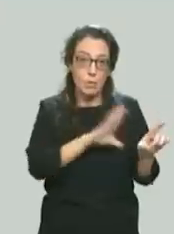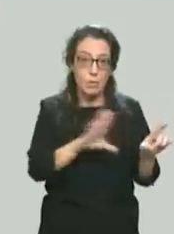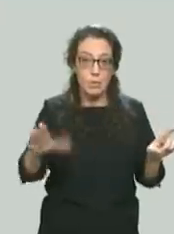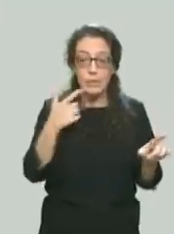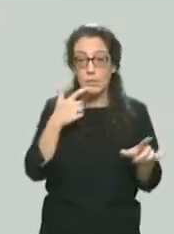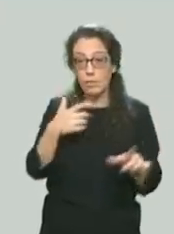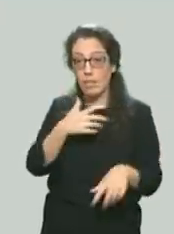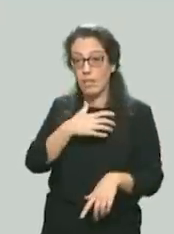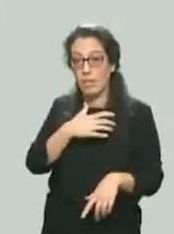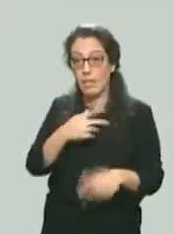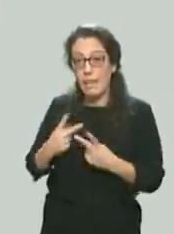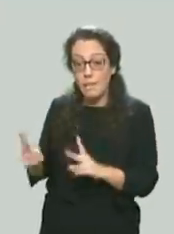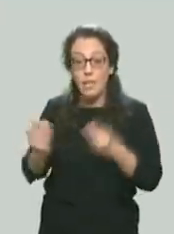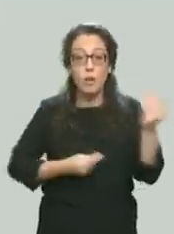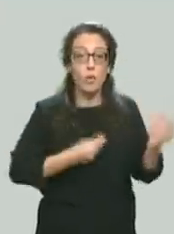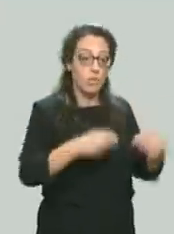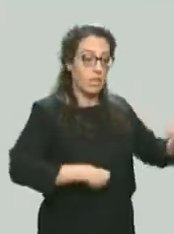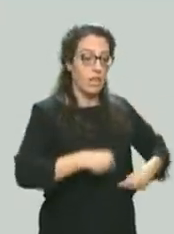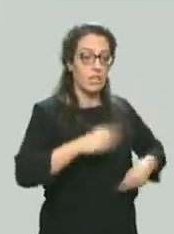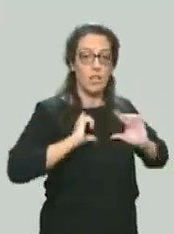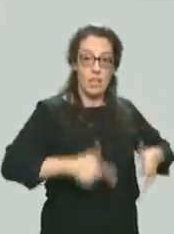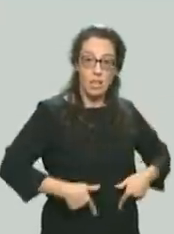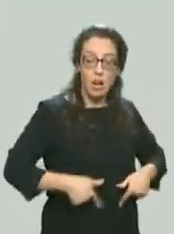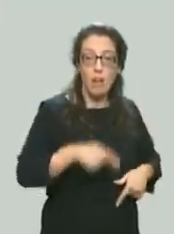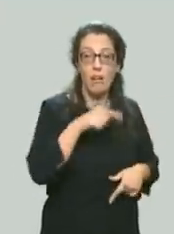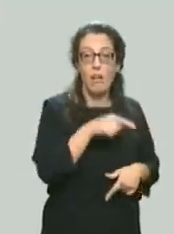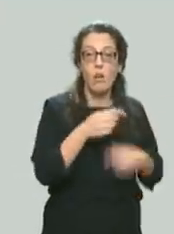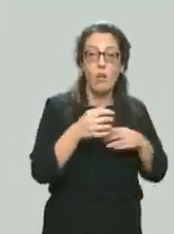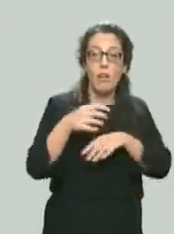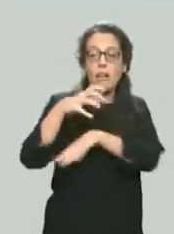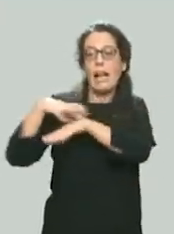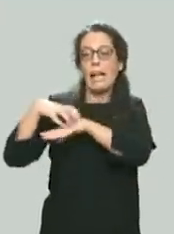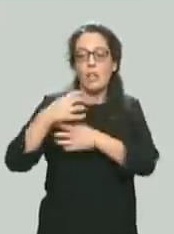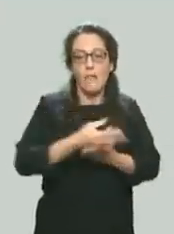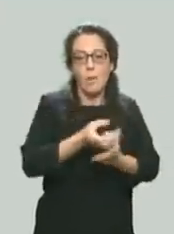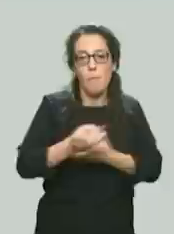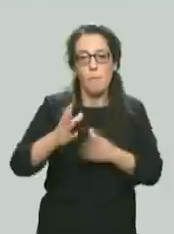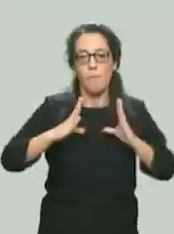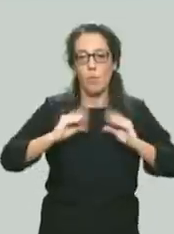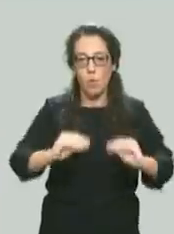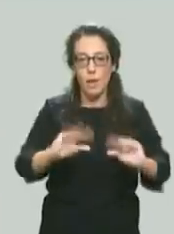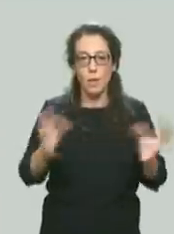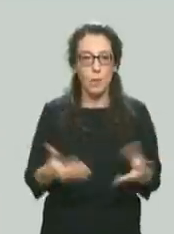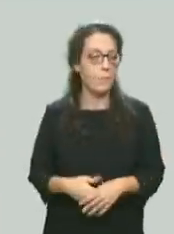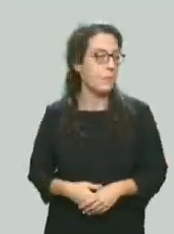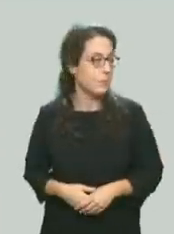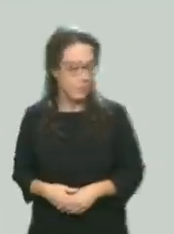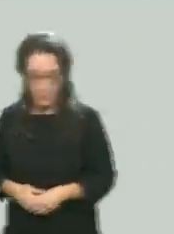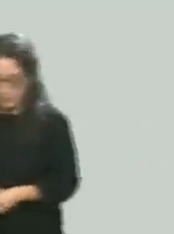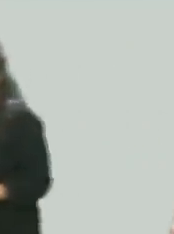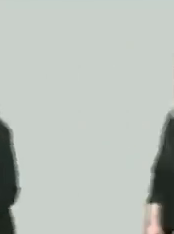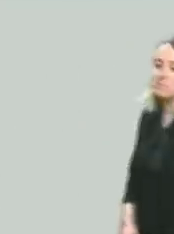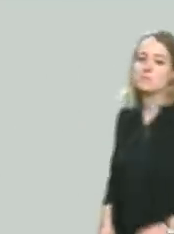communes que les directeurs et directrices d'école, au travers des recteurs, seront informés des modalités. Je rappelle que le test est gratuit.